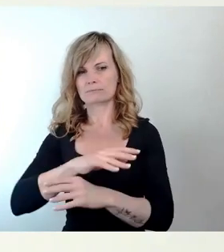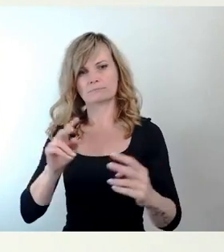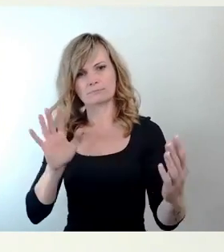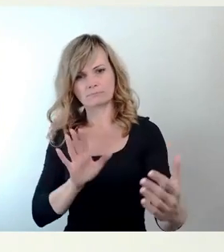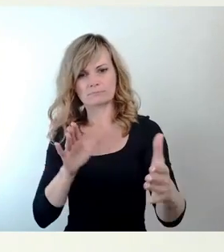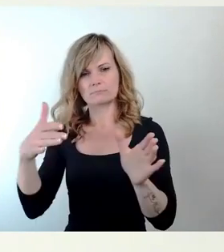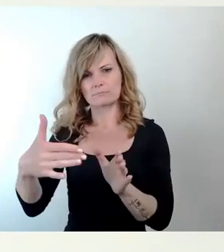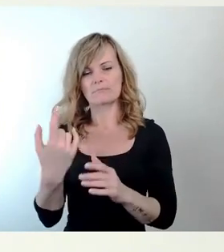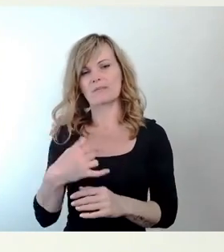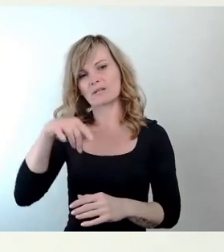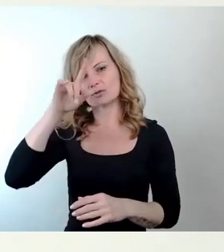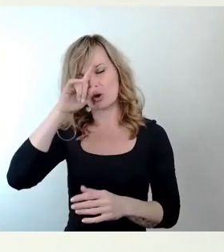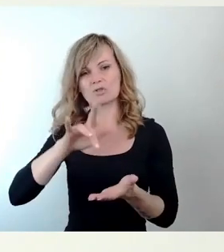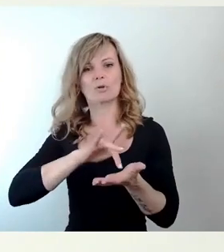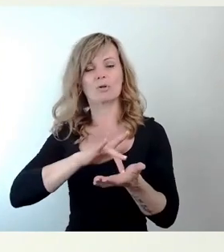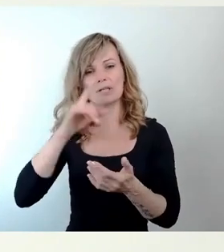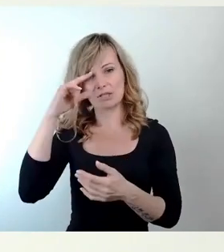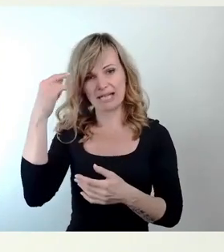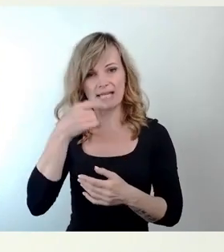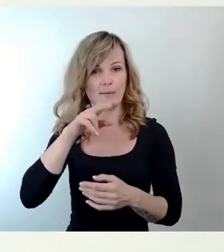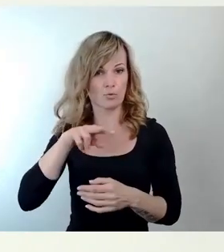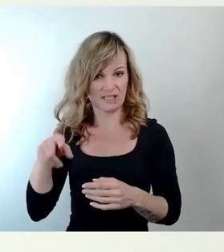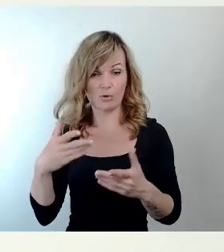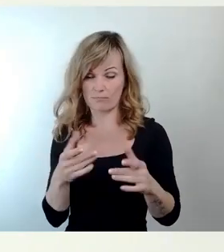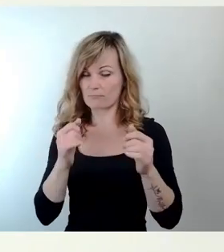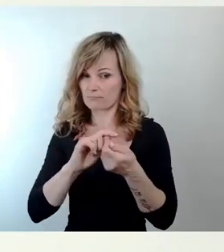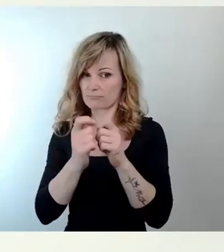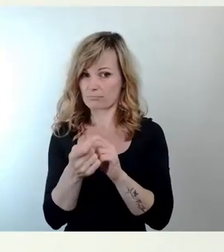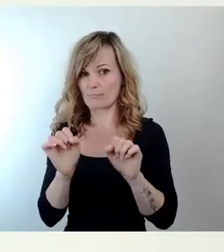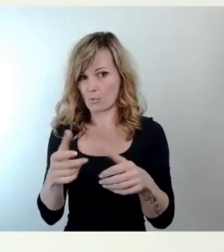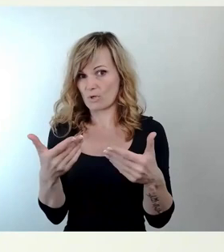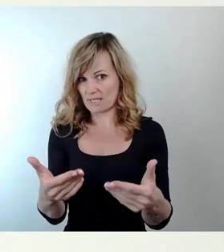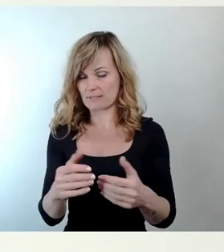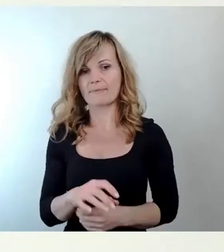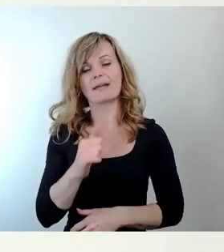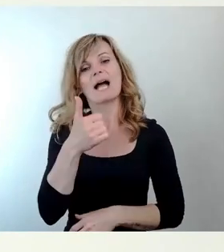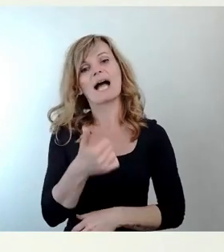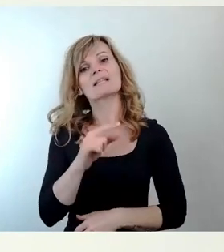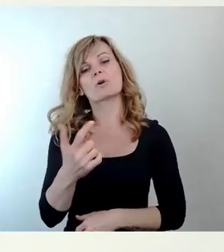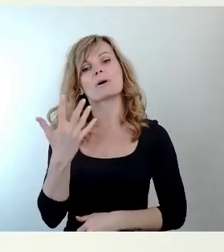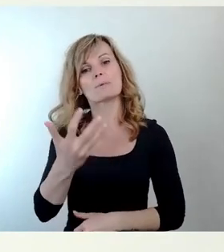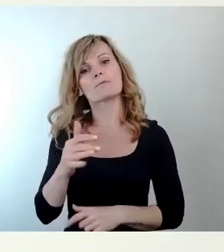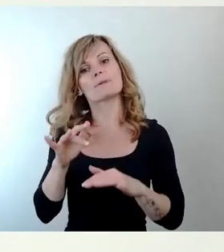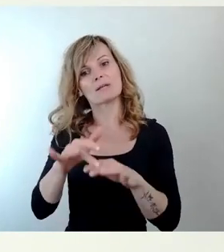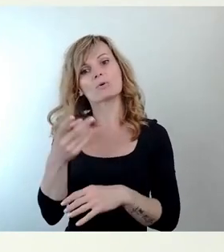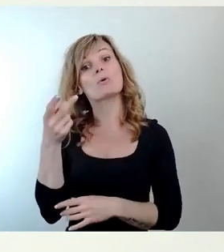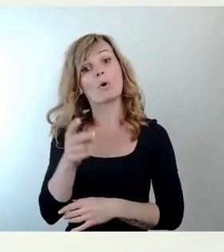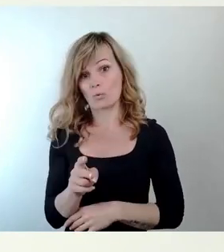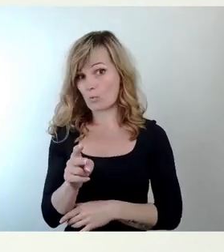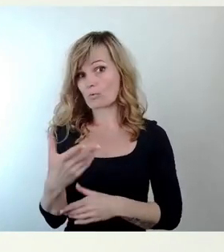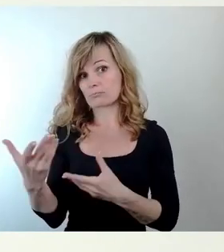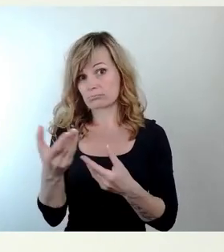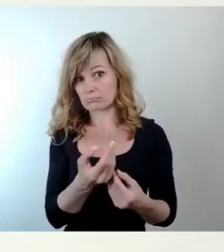Hygienemuseum ermöglichen. Wir erhalten dafür 1,5 Millionen Euro Spenden